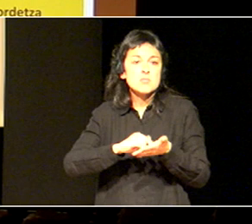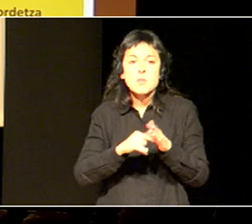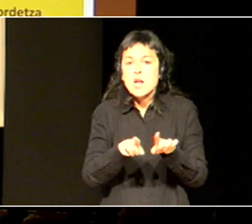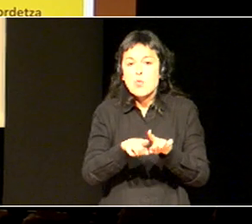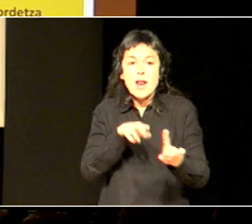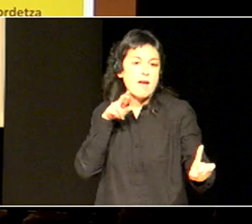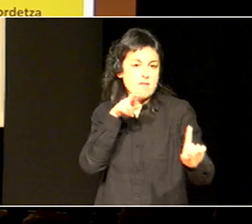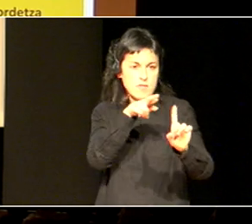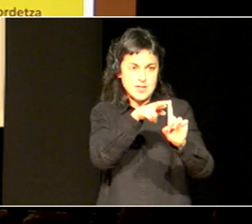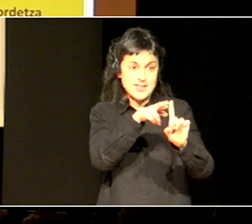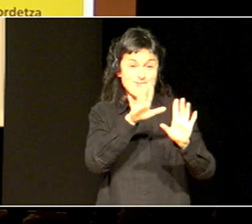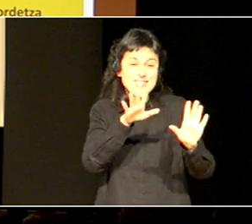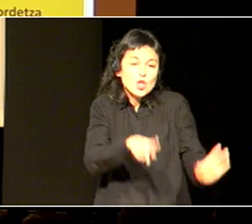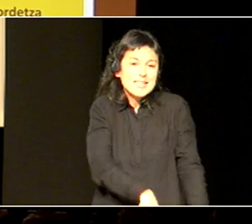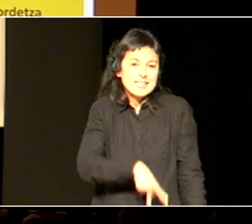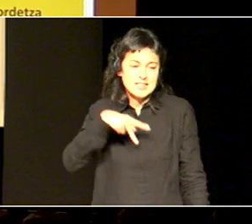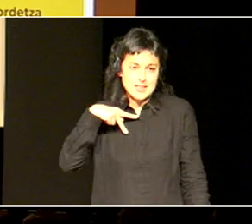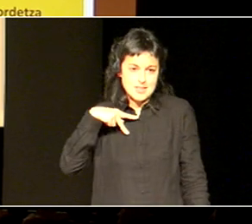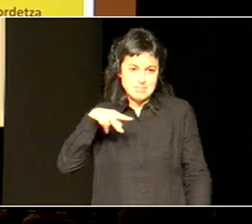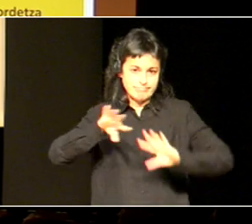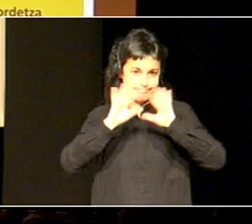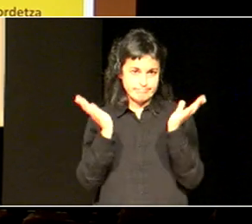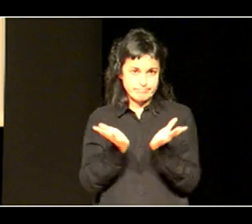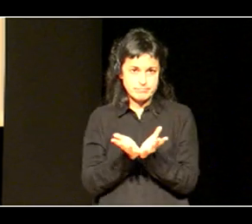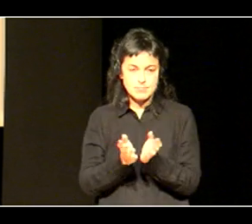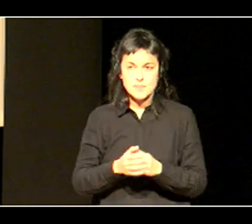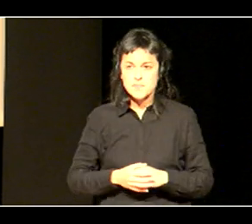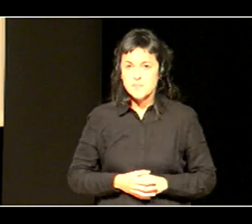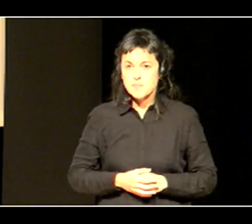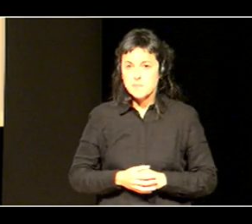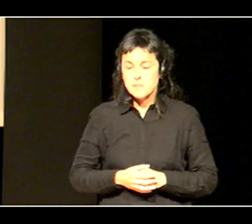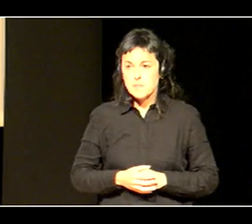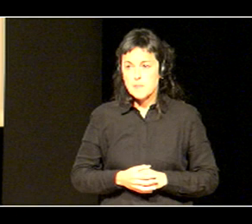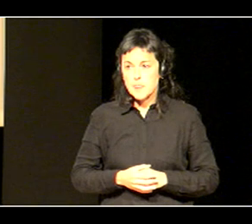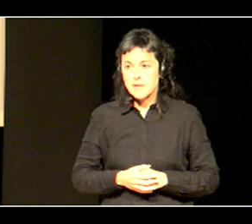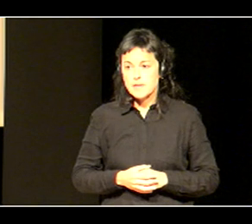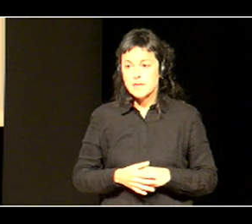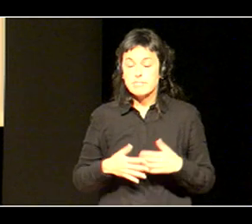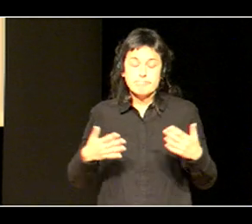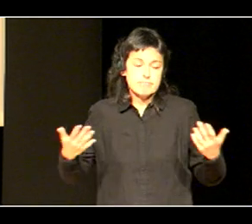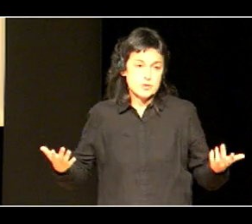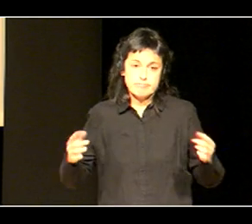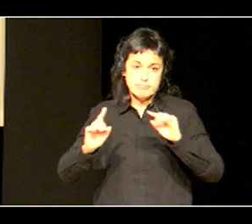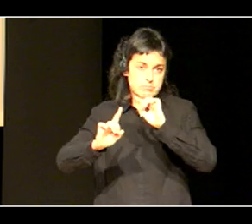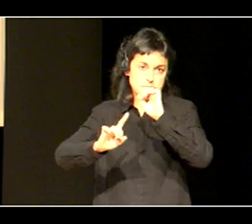baina globala da. Horregatik hor, bueno, gero, nahi ta ez,